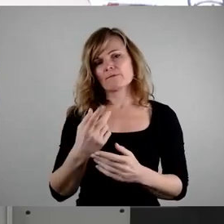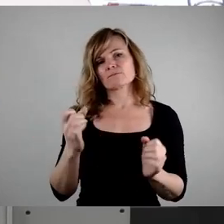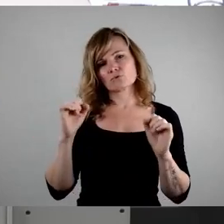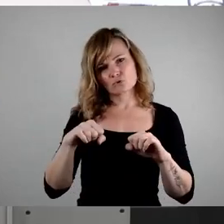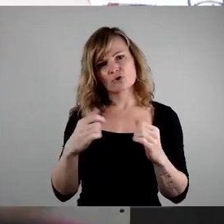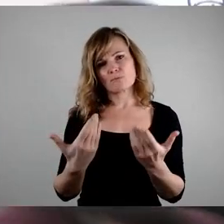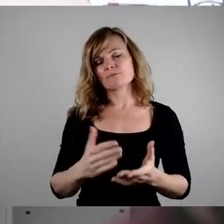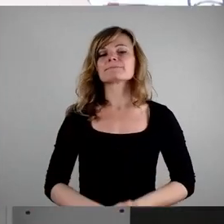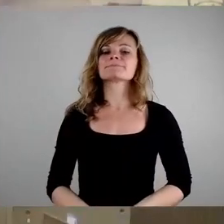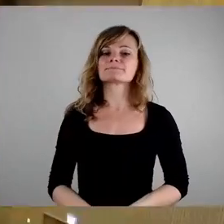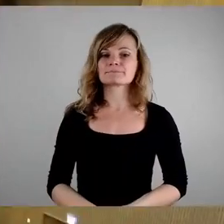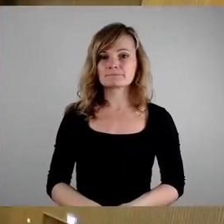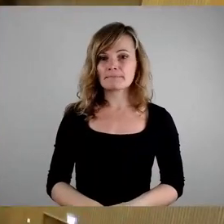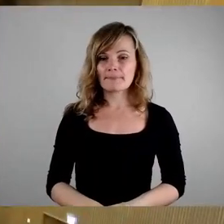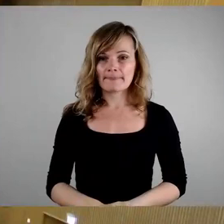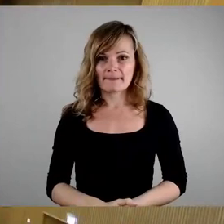SPD-Fraktion.